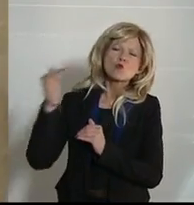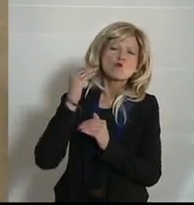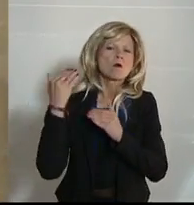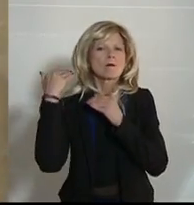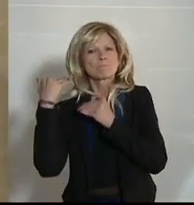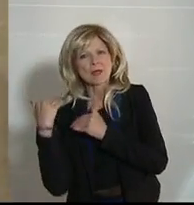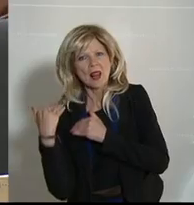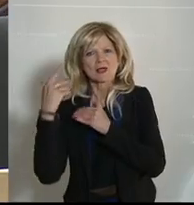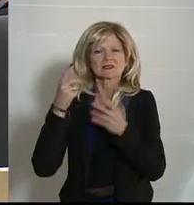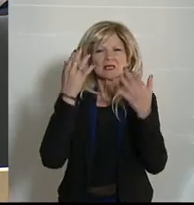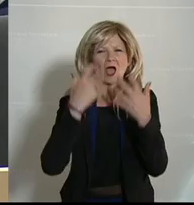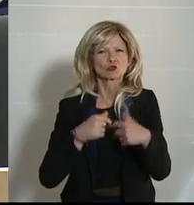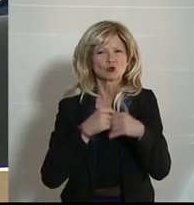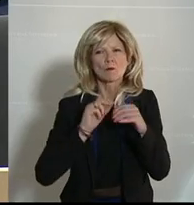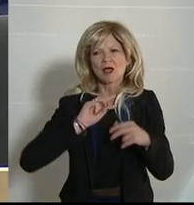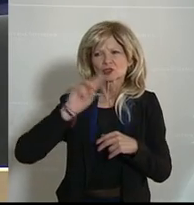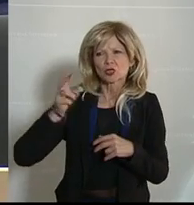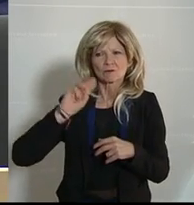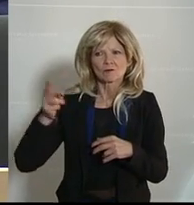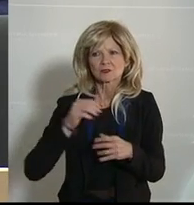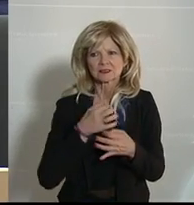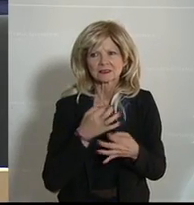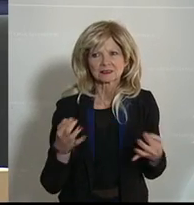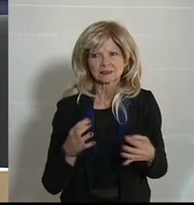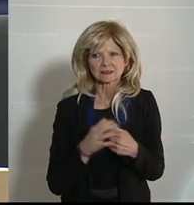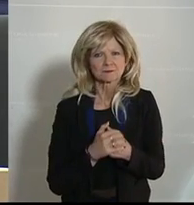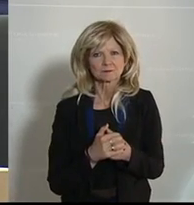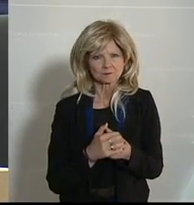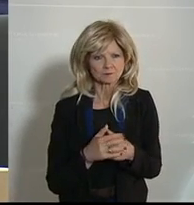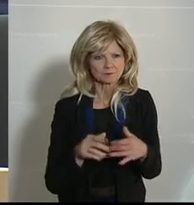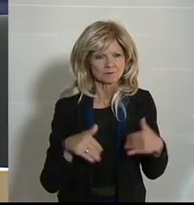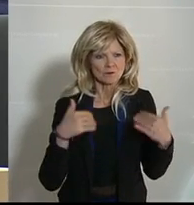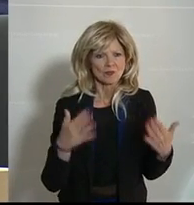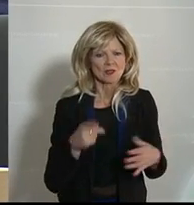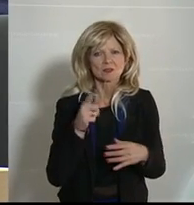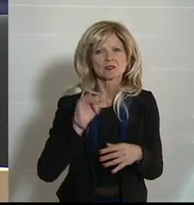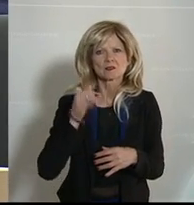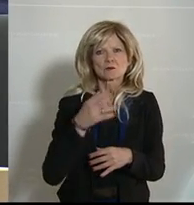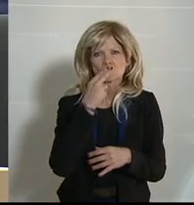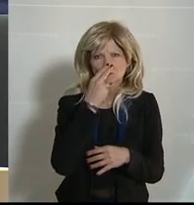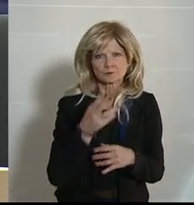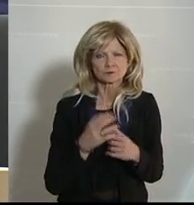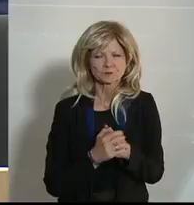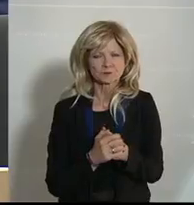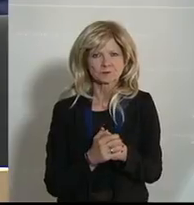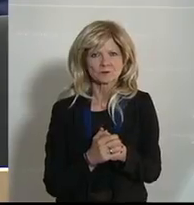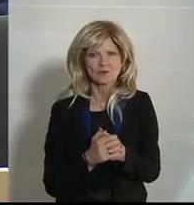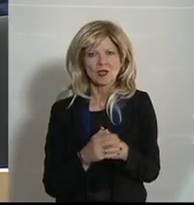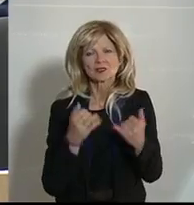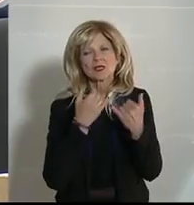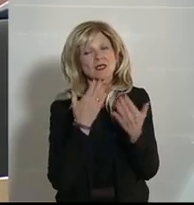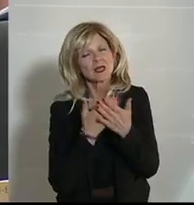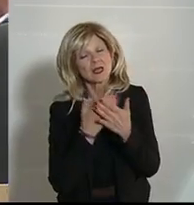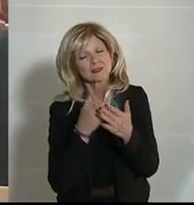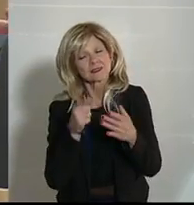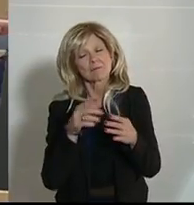mehr hinausgegangen sind, weswegen auch ein neues System aufgesetzt werden musste, damit hier eben entsprechend Information